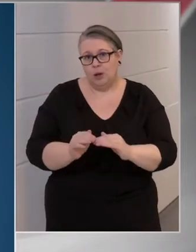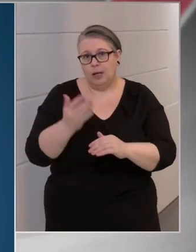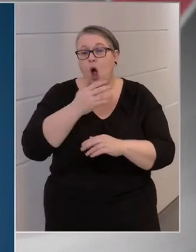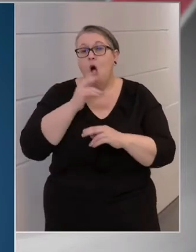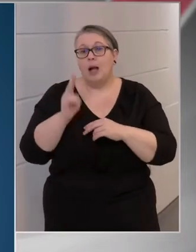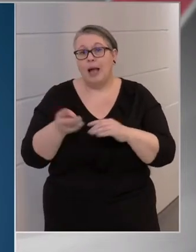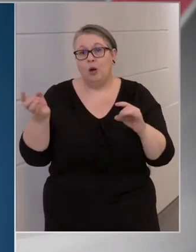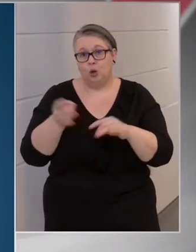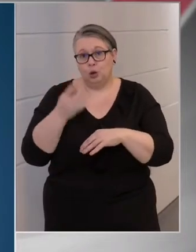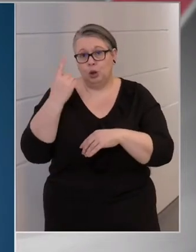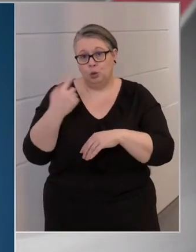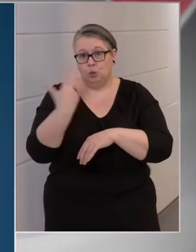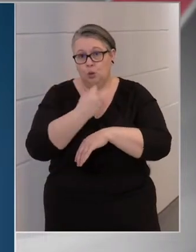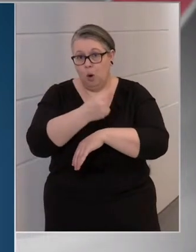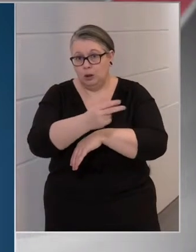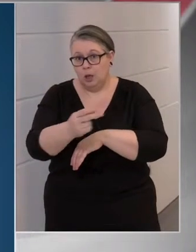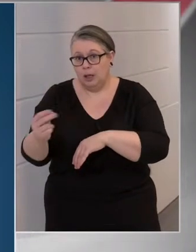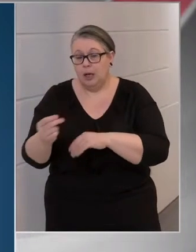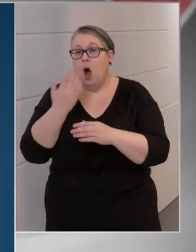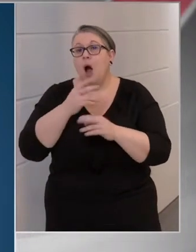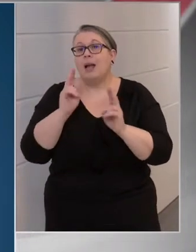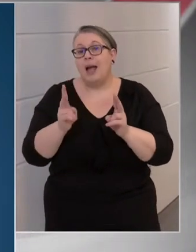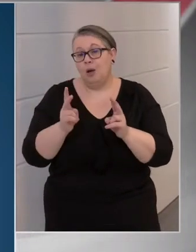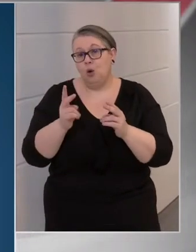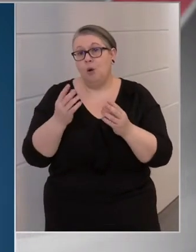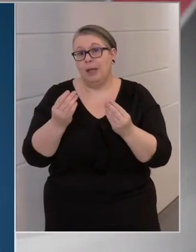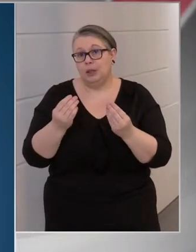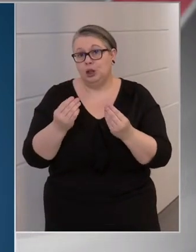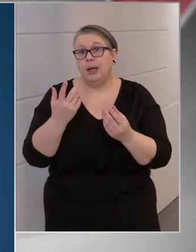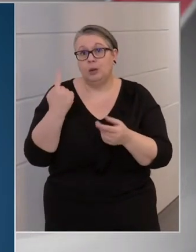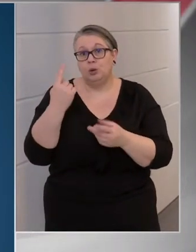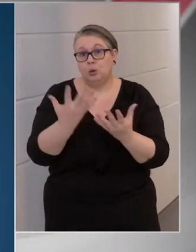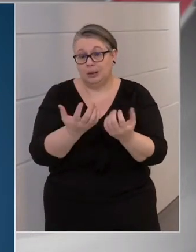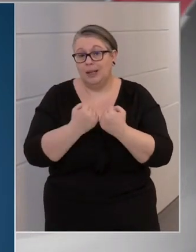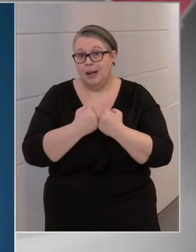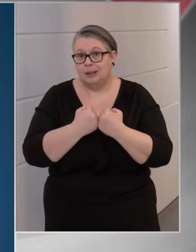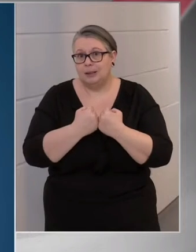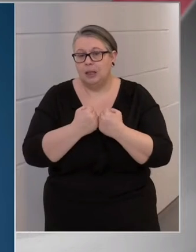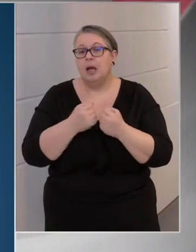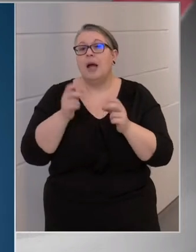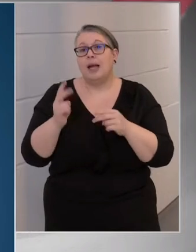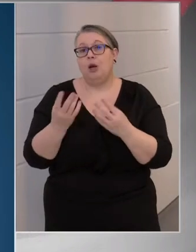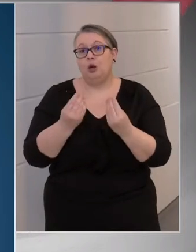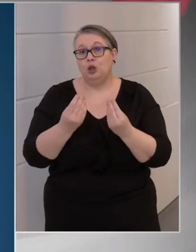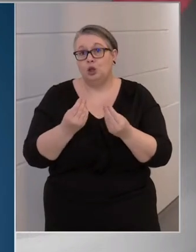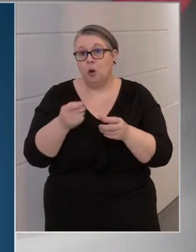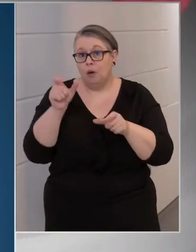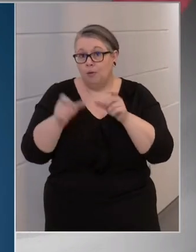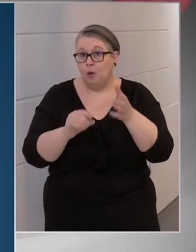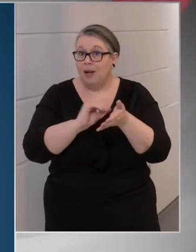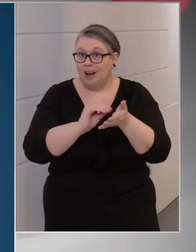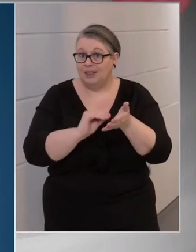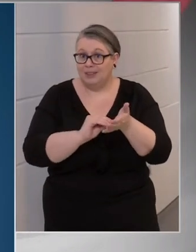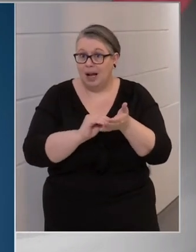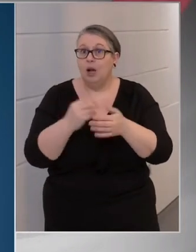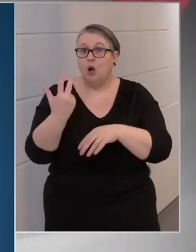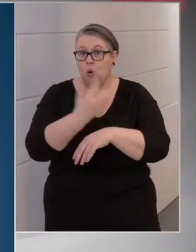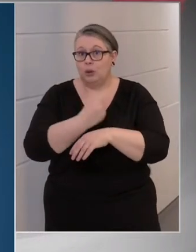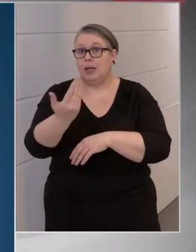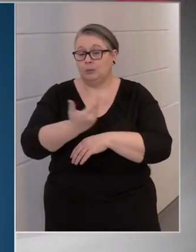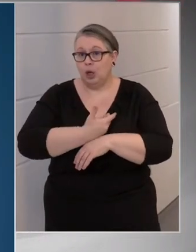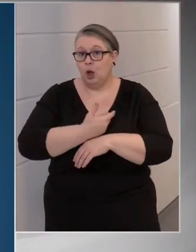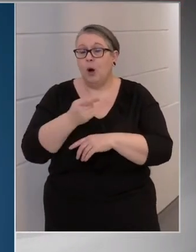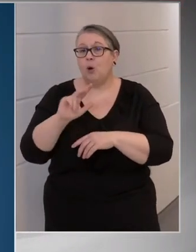kellően gyorsan tudunk oltani, ha kellően sok oltóanyagot szerzünk, és hogyha kellően sokan regisztrálnak és oltatják be